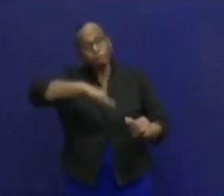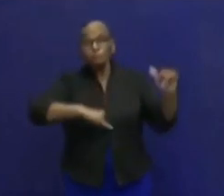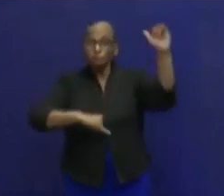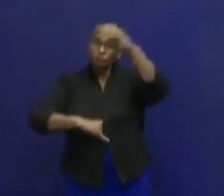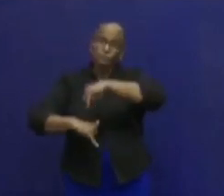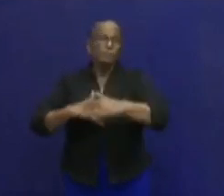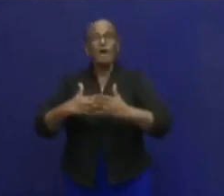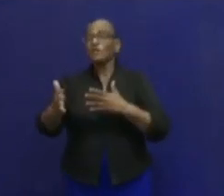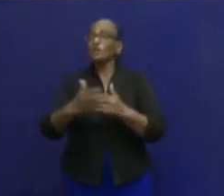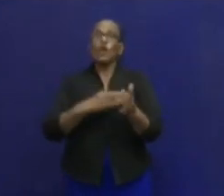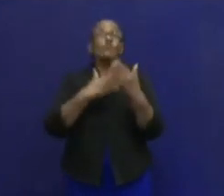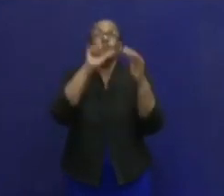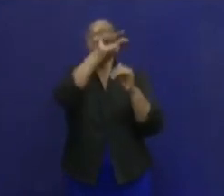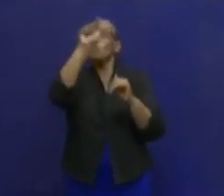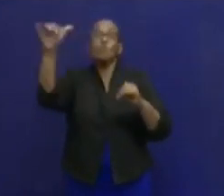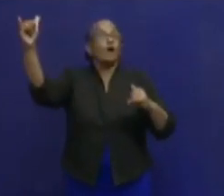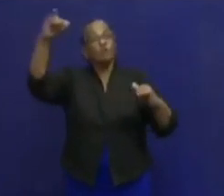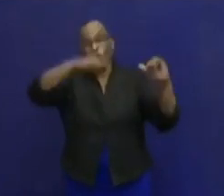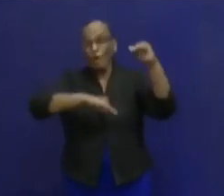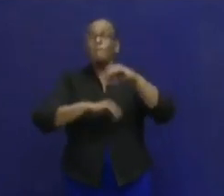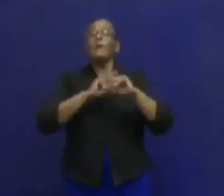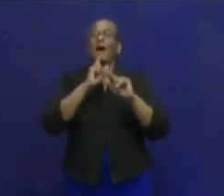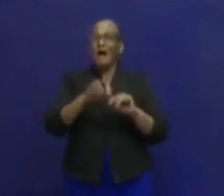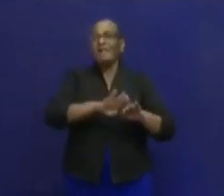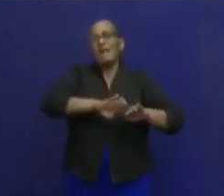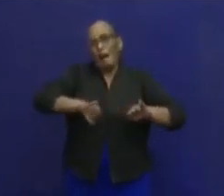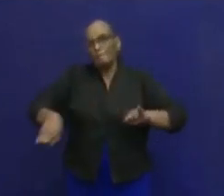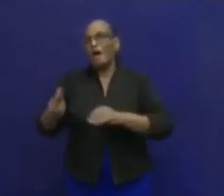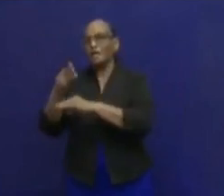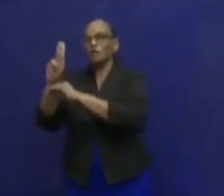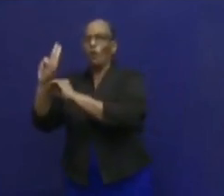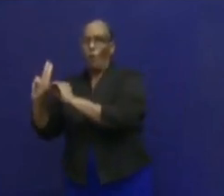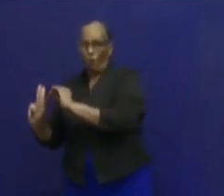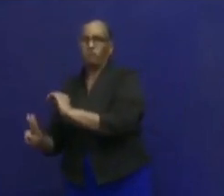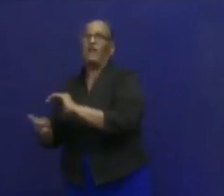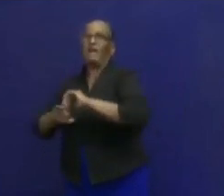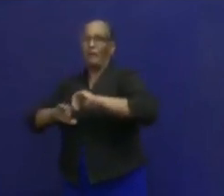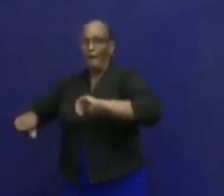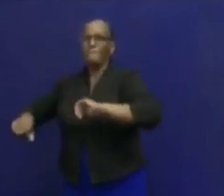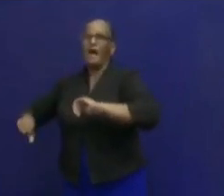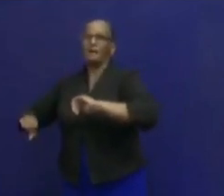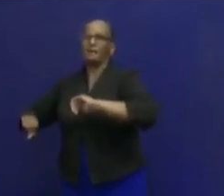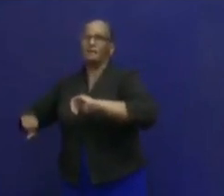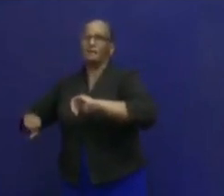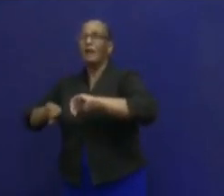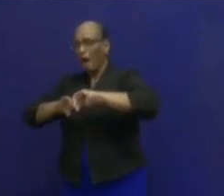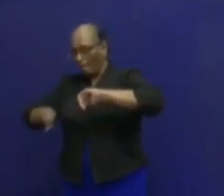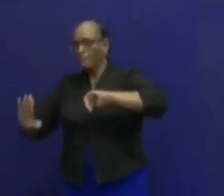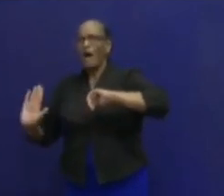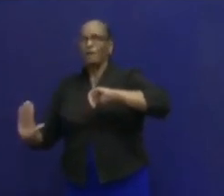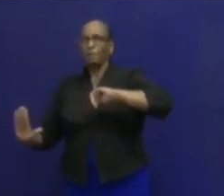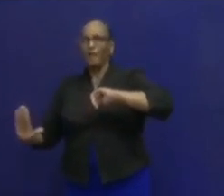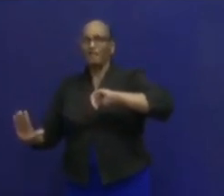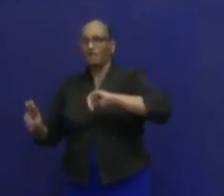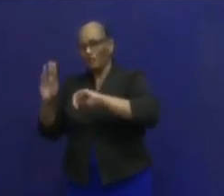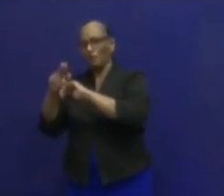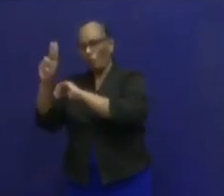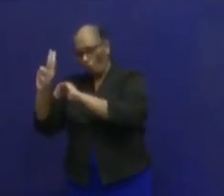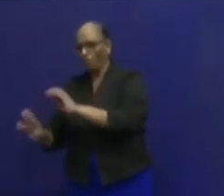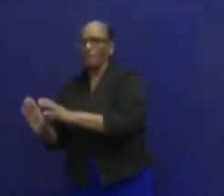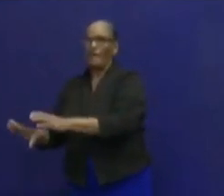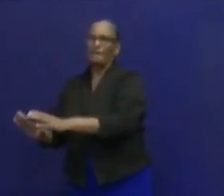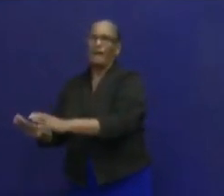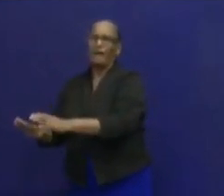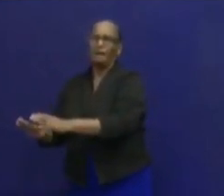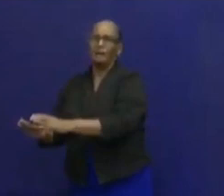komt, u gaat in overheidsquarantaine of terwijl in een overheidsfaciliteit. U